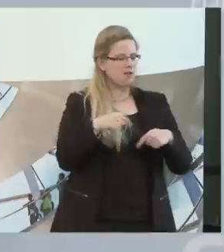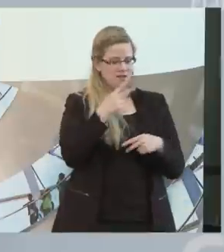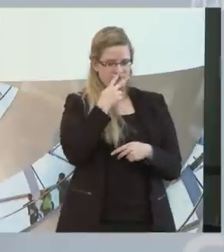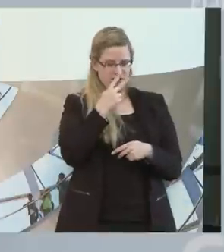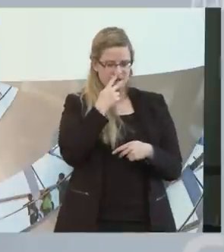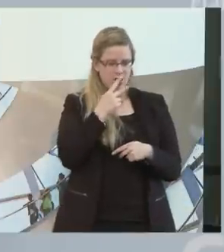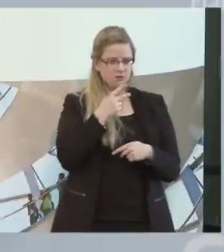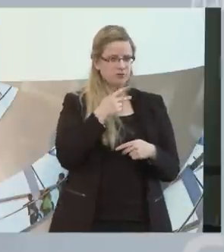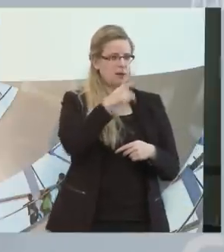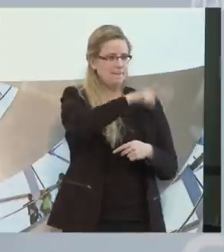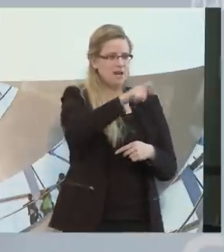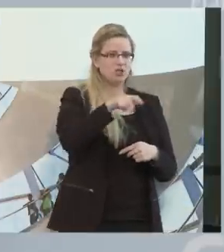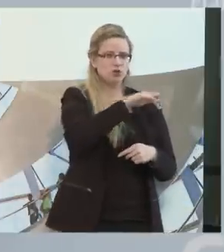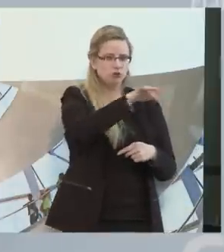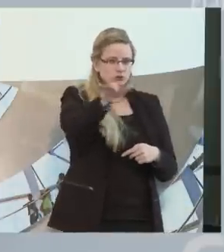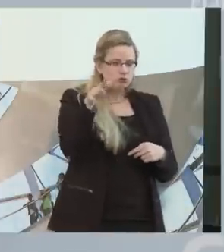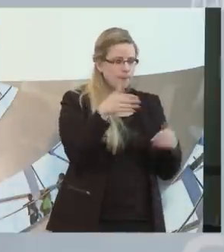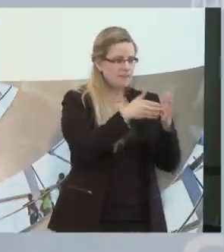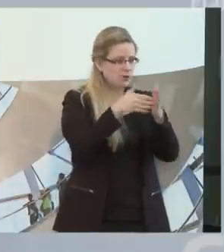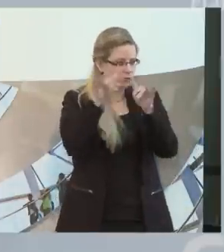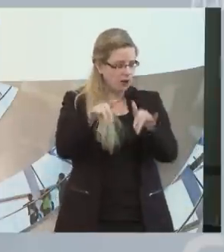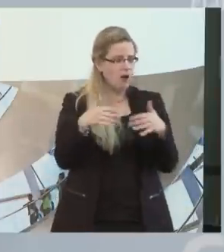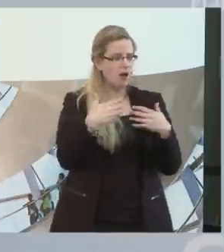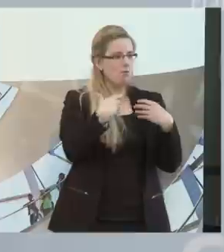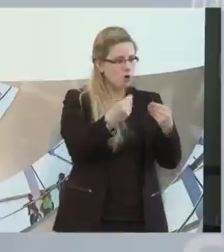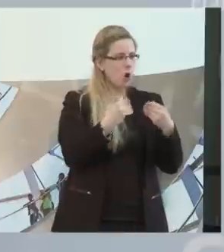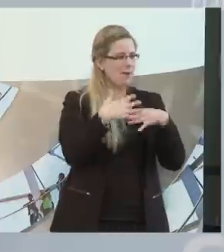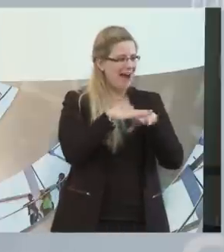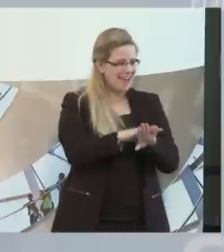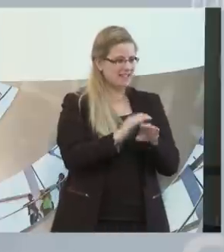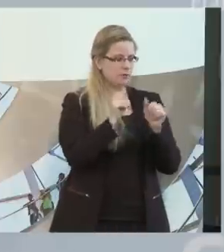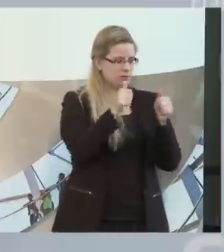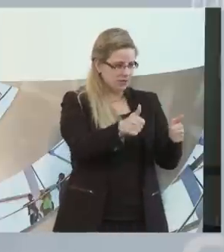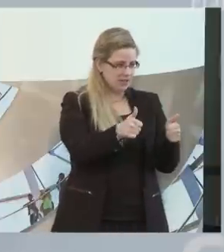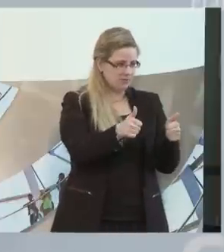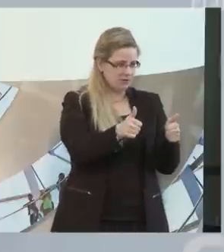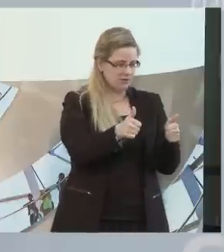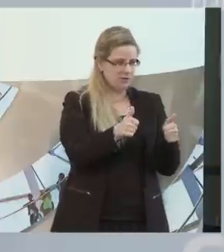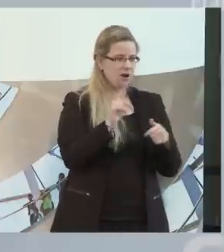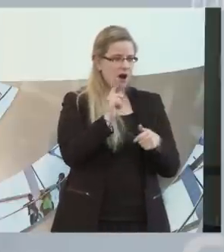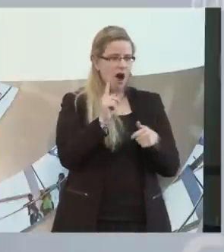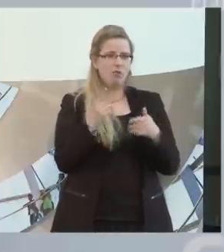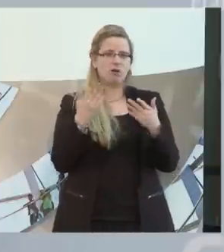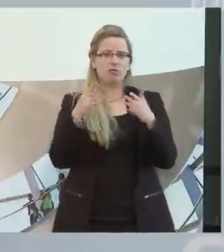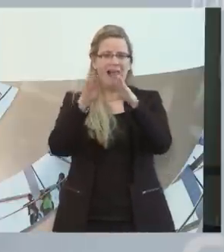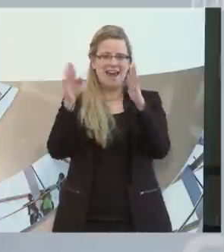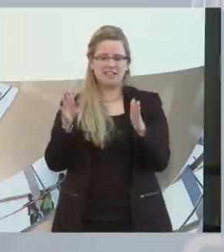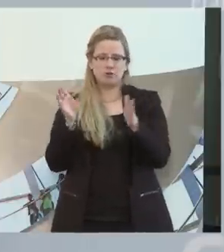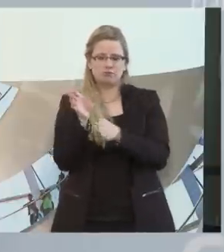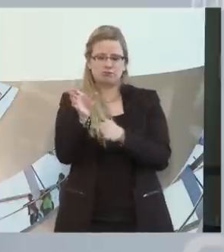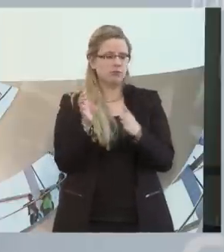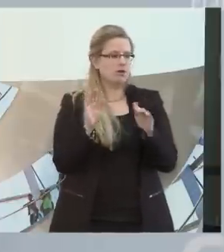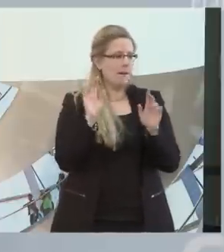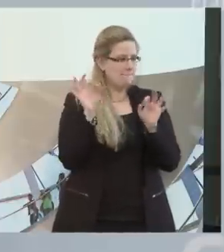die Leistungen der Eingangshilfe kriegen und nicht in Einrichtungen der Eingangshilfe leben, also zum Beispiel ambulant